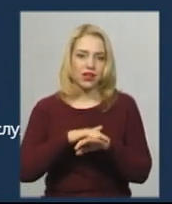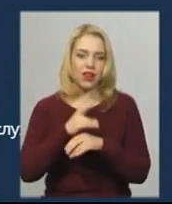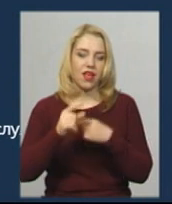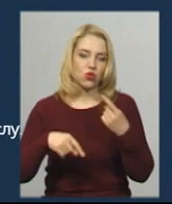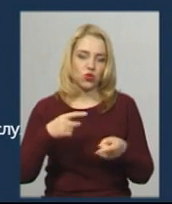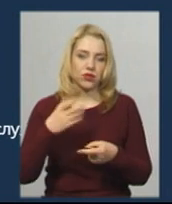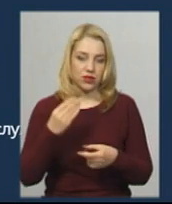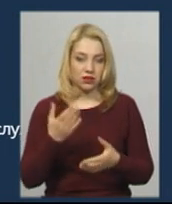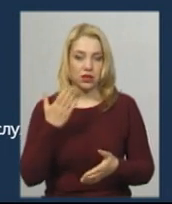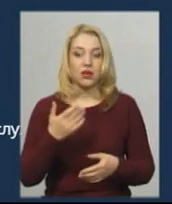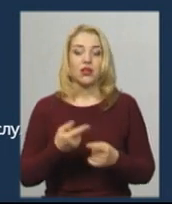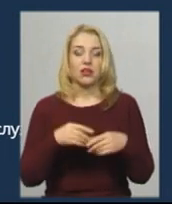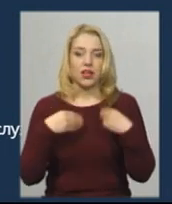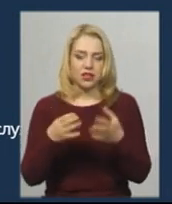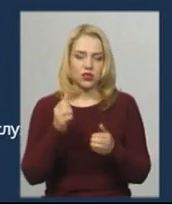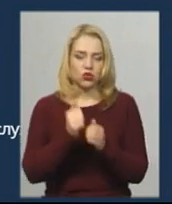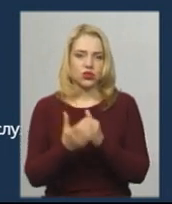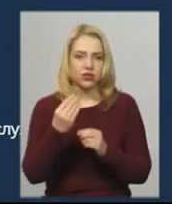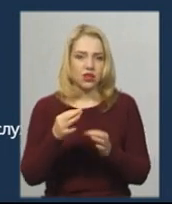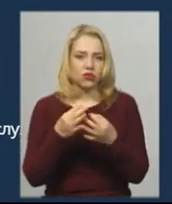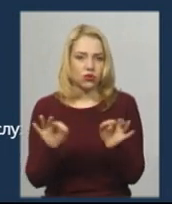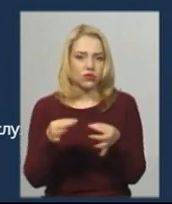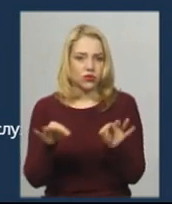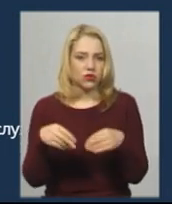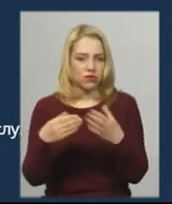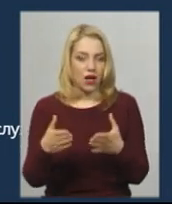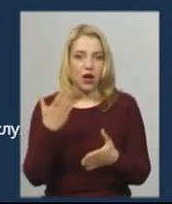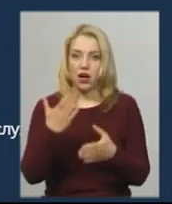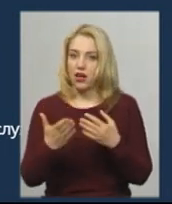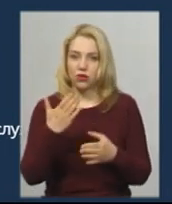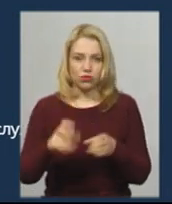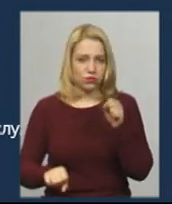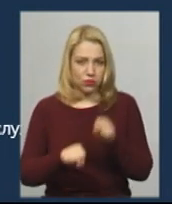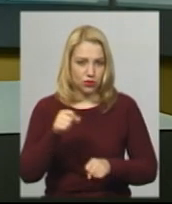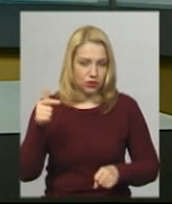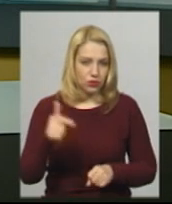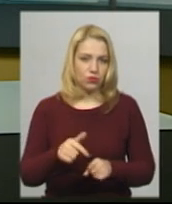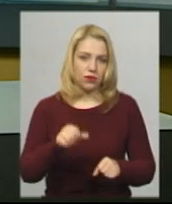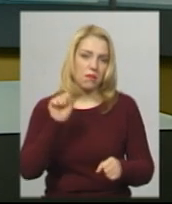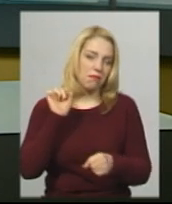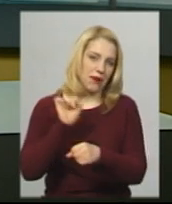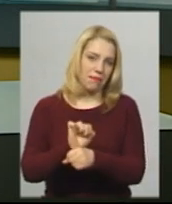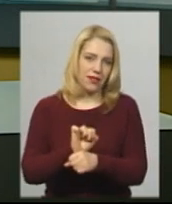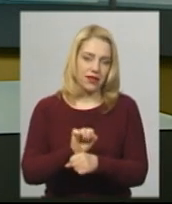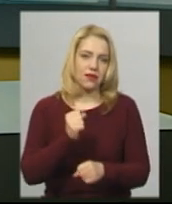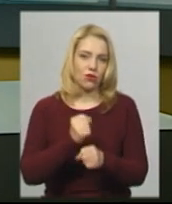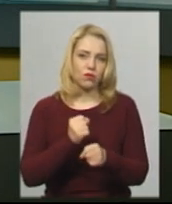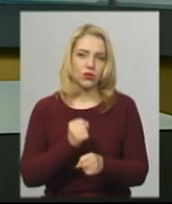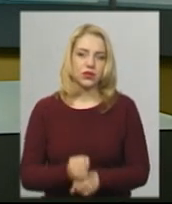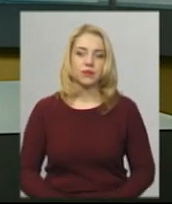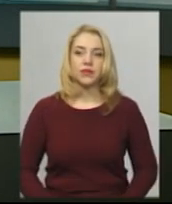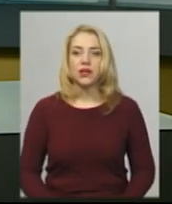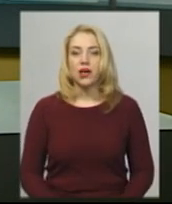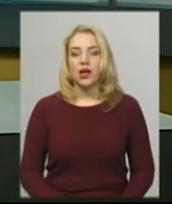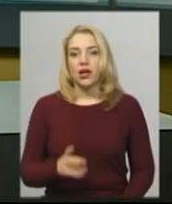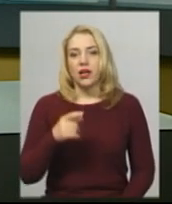порушення, дається пропозиція про припинення роботи такого ринку. Нагадаю, Хмельницький міський